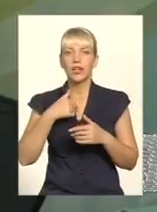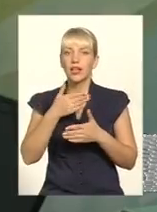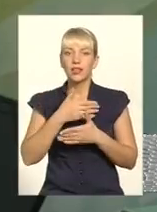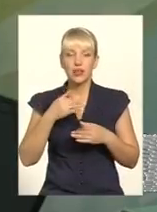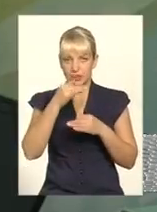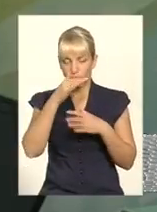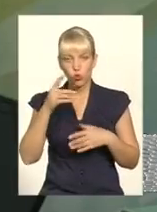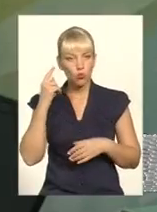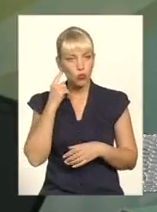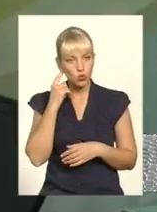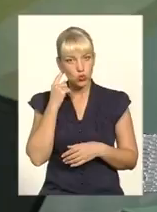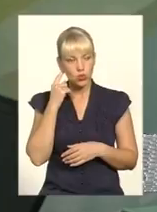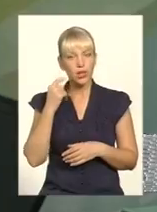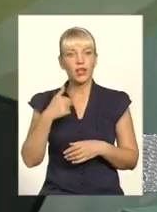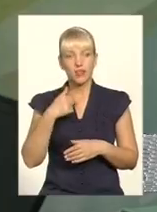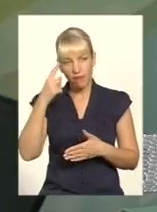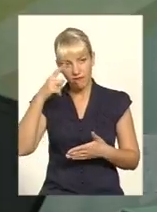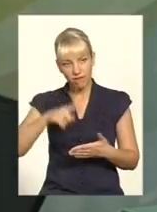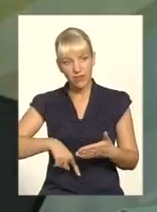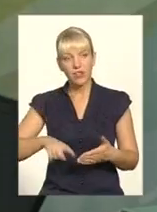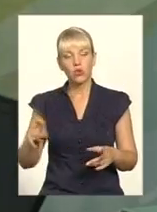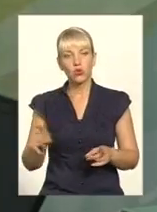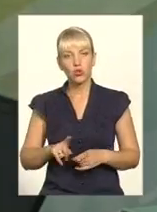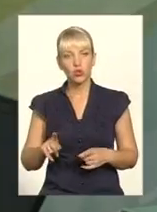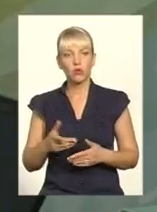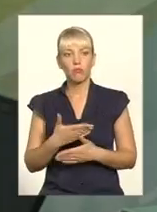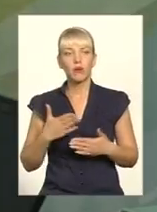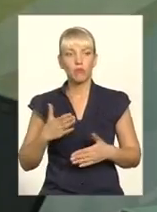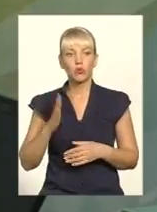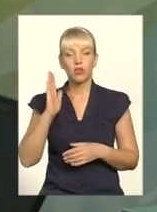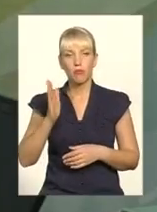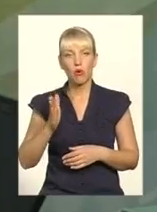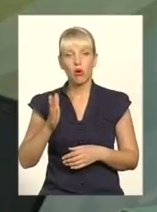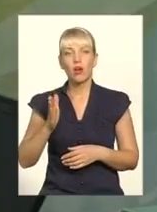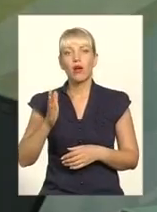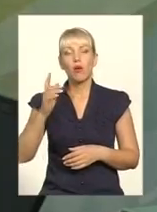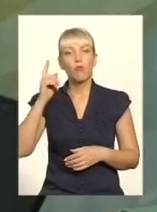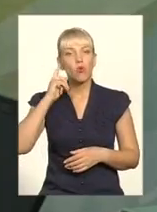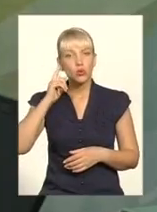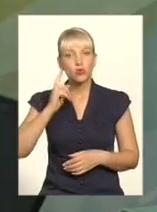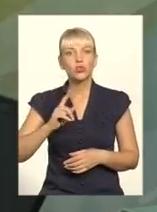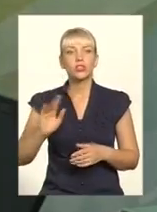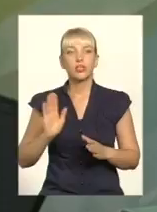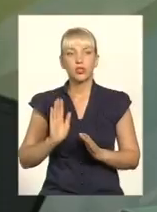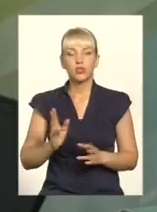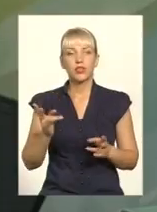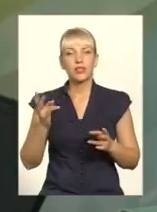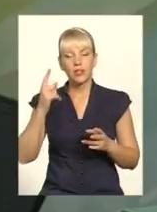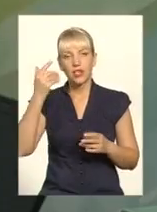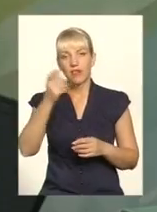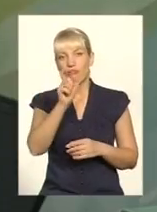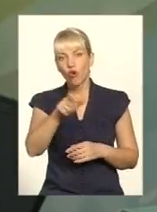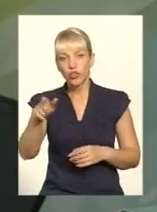почути. Я вірю в те, що все-таки ми будемо почуті, і вони нас зрозуміють, що потрібно звертатися до фахівців.